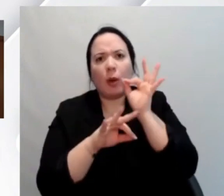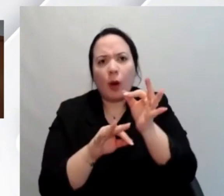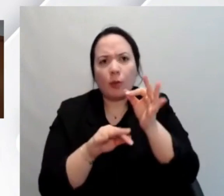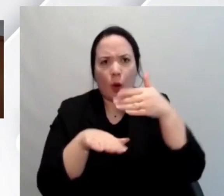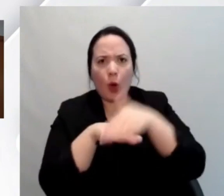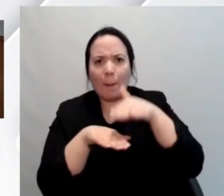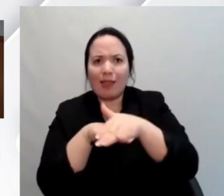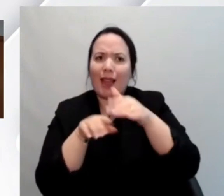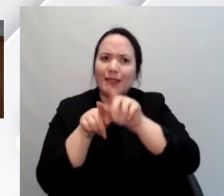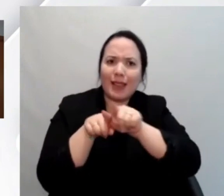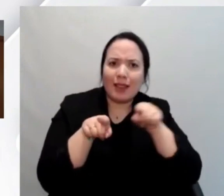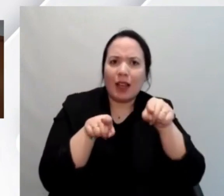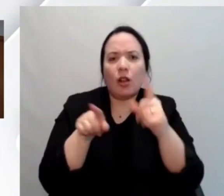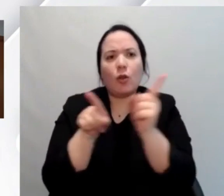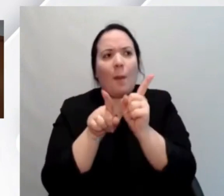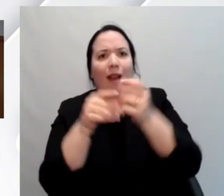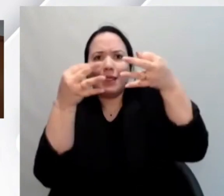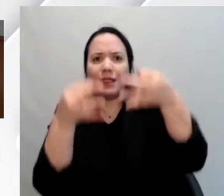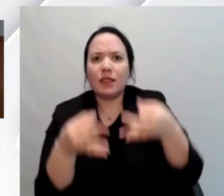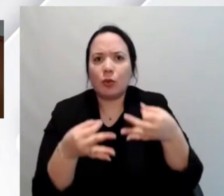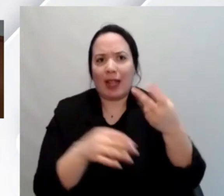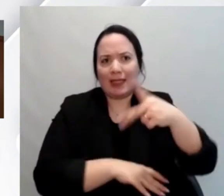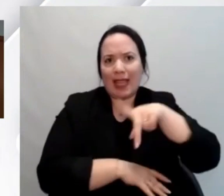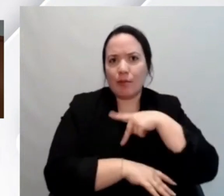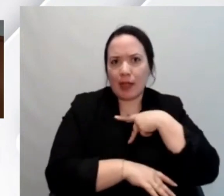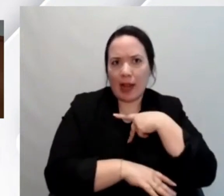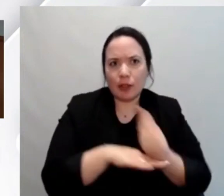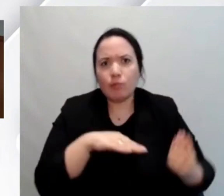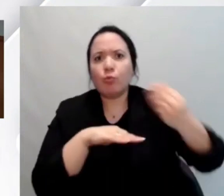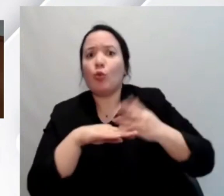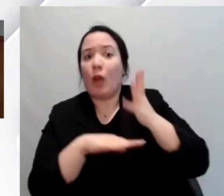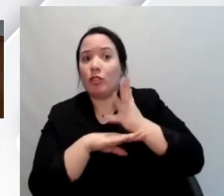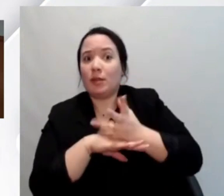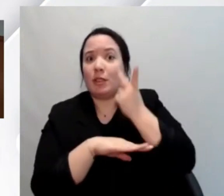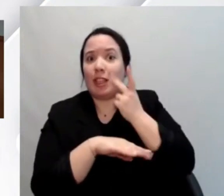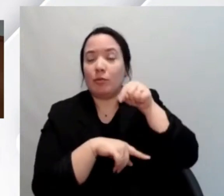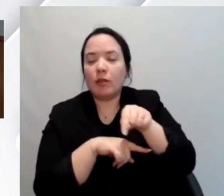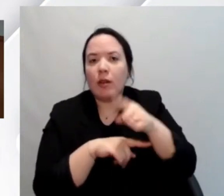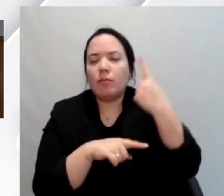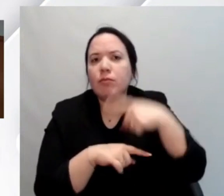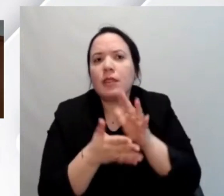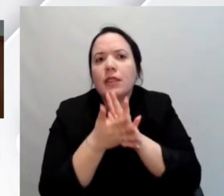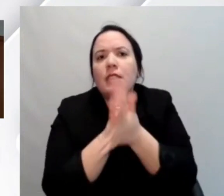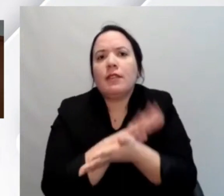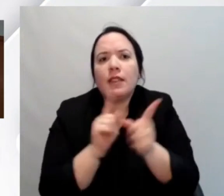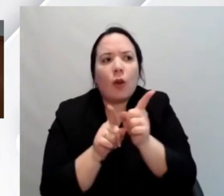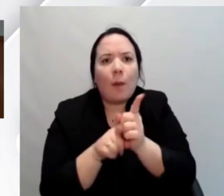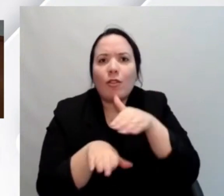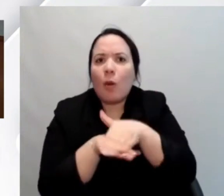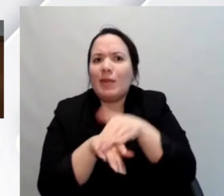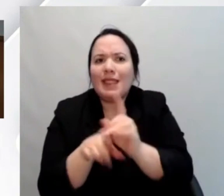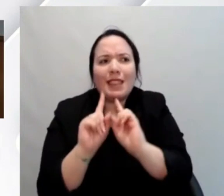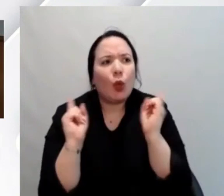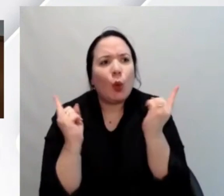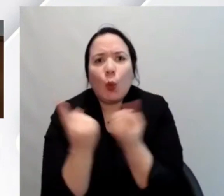trasversale così come la sicurezza come la privacy diventa di fatto una conoscenza che tutti devono avere quindi